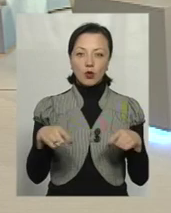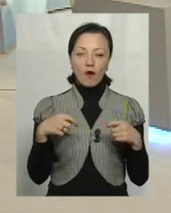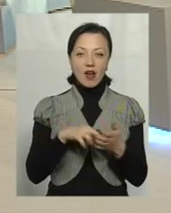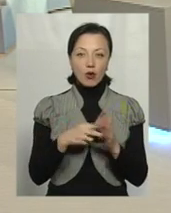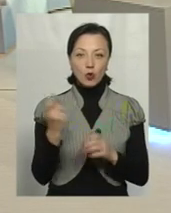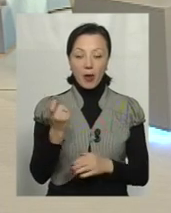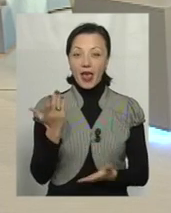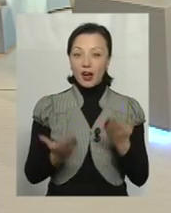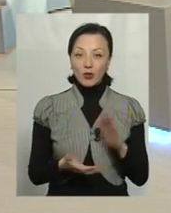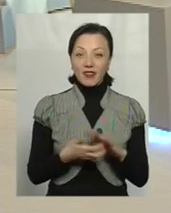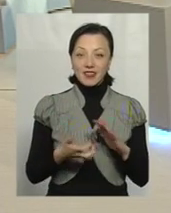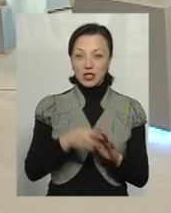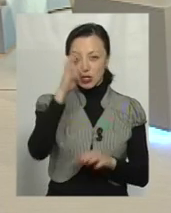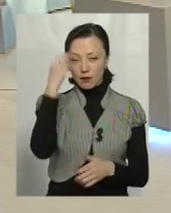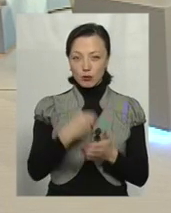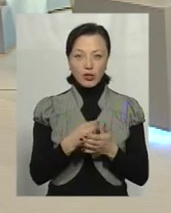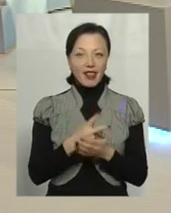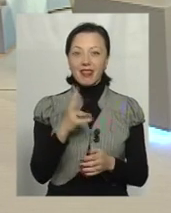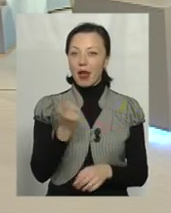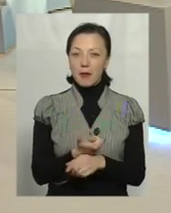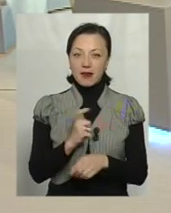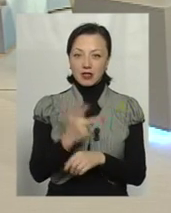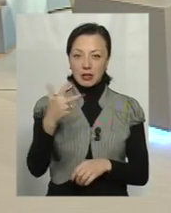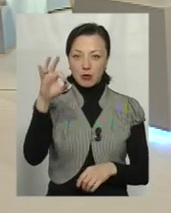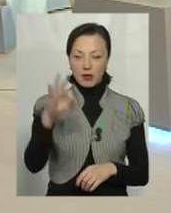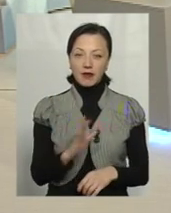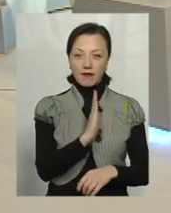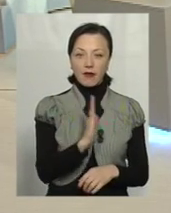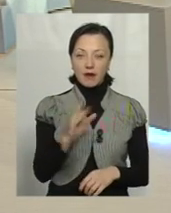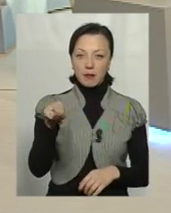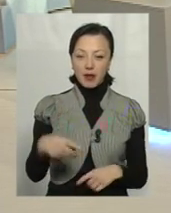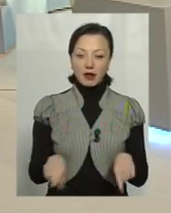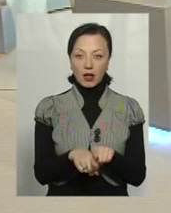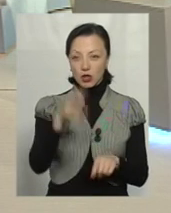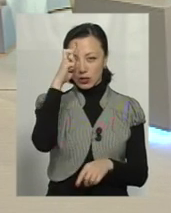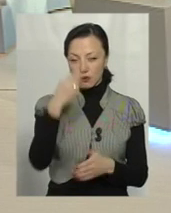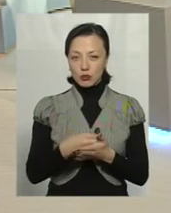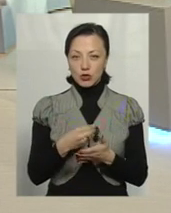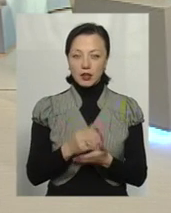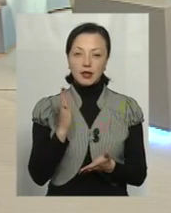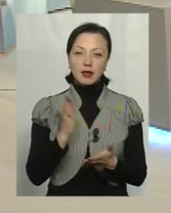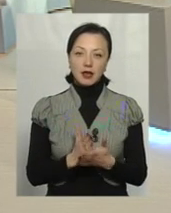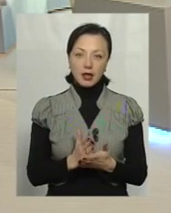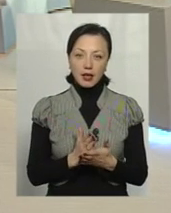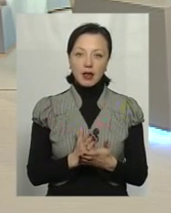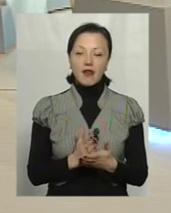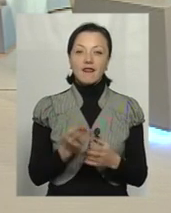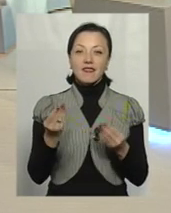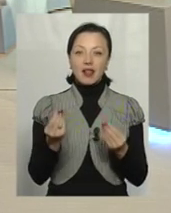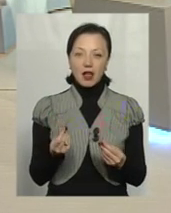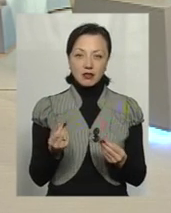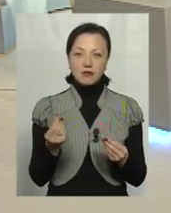Що якщо дефіцит державного бюджету не перевищує 3% ВВП країни, такий державний бюджет є фінансово безпечним.